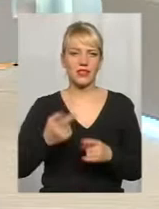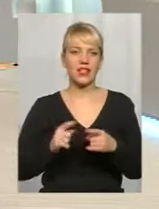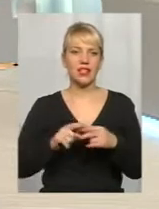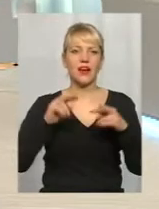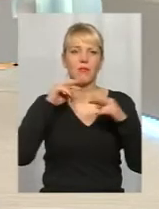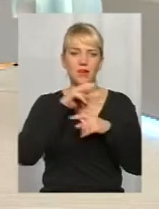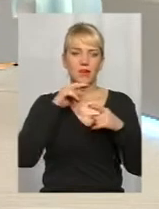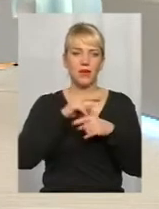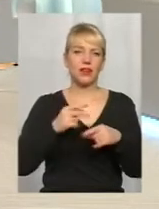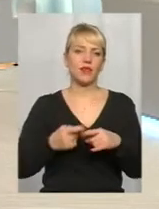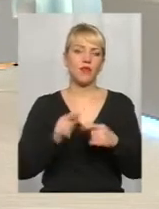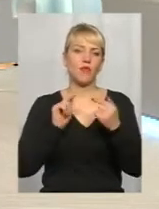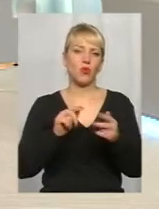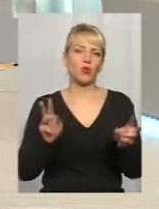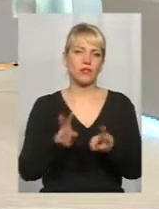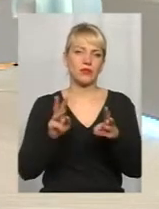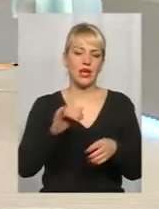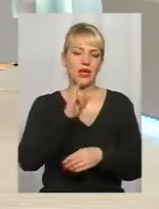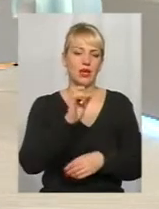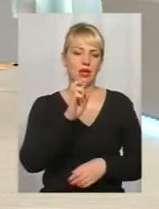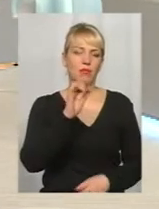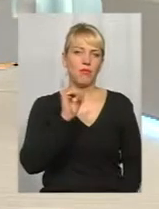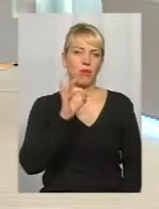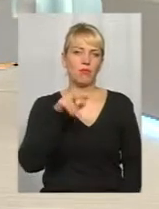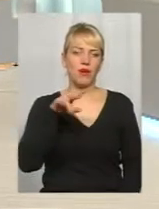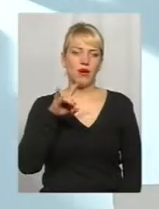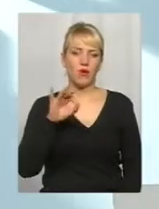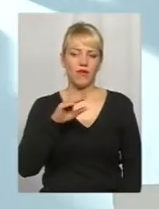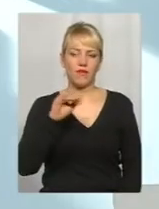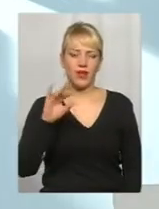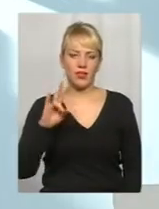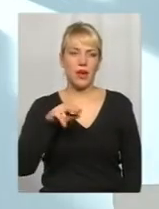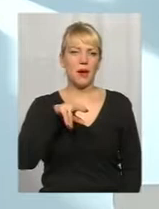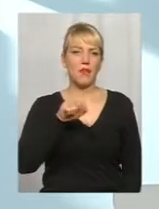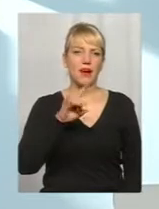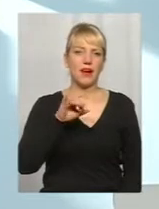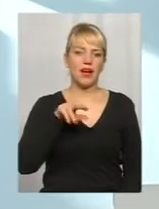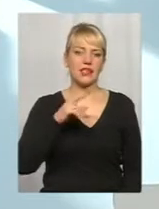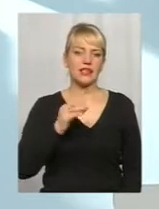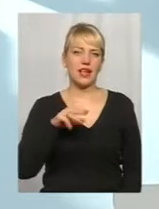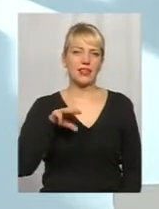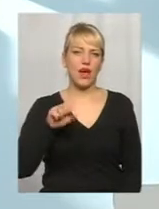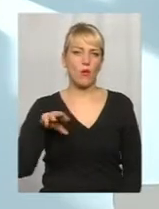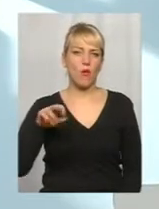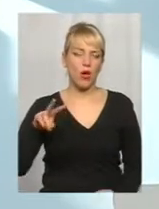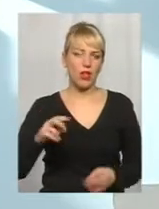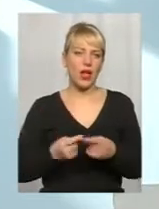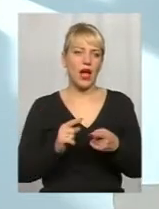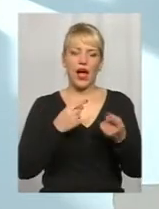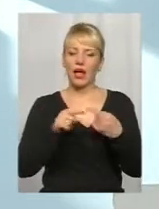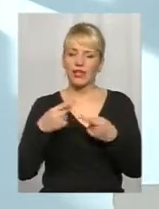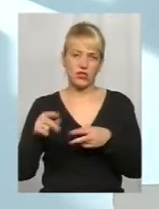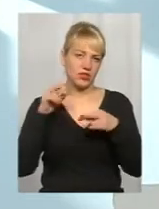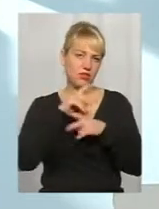противовоспалительних. Це ібупрофін, і це парацетамол. Остальні препарати цієї групи, в принципі, при таких состояниях не